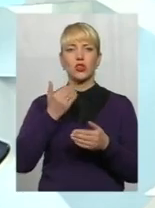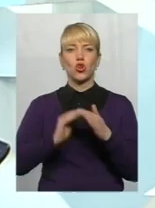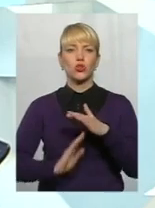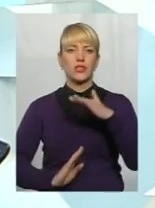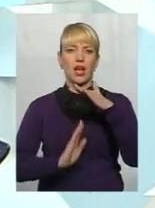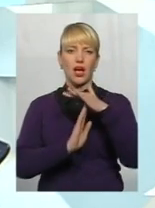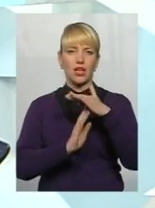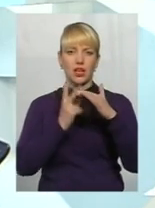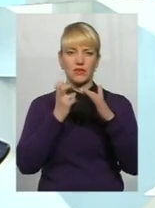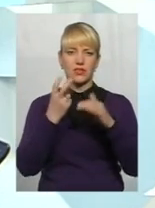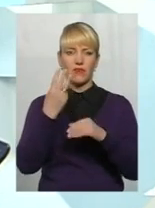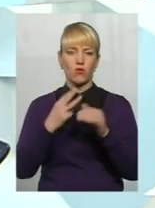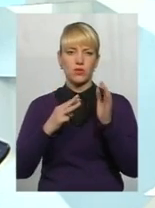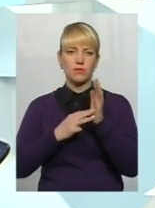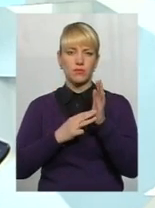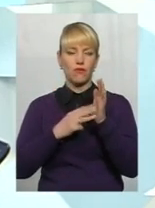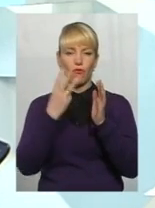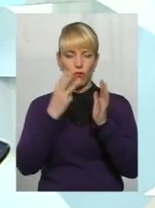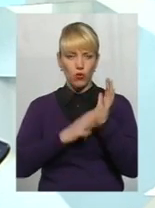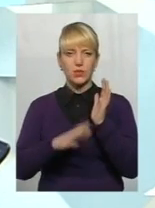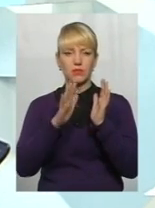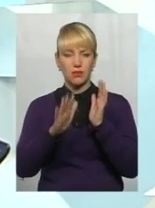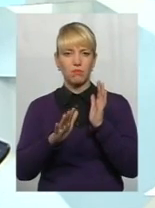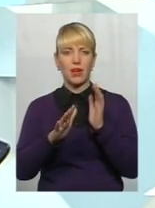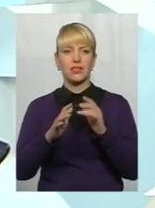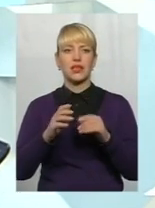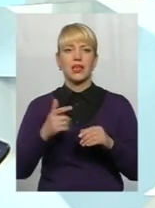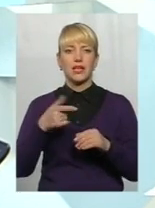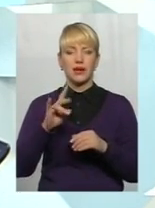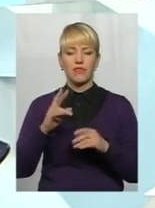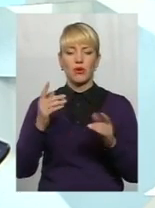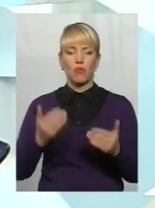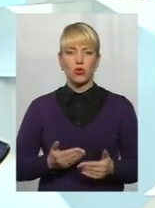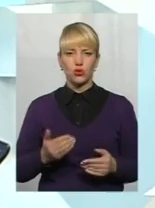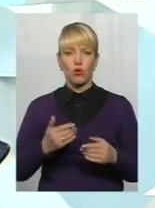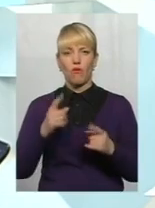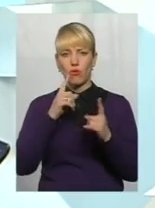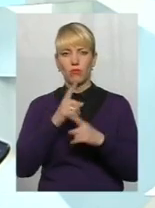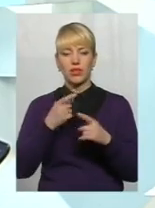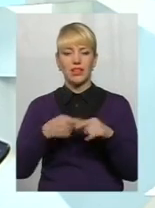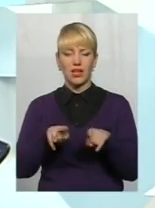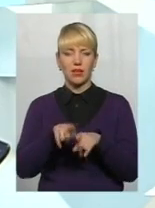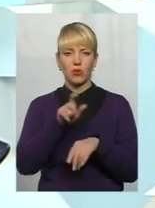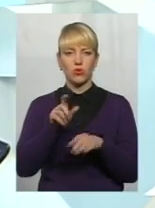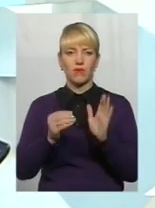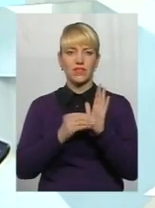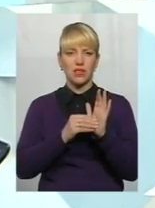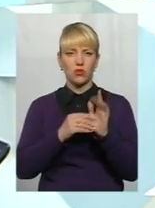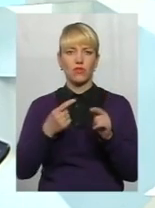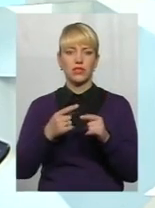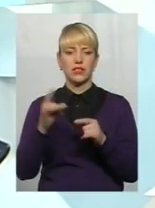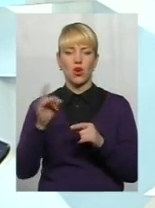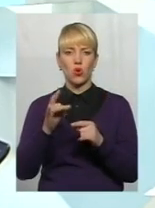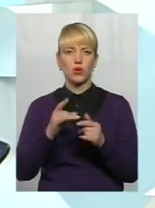285% прожиткового мінімуму, то таким особам встановлюється розмір пенсійної виплати